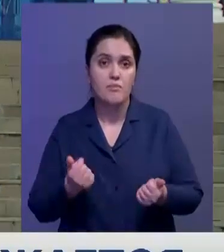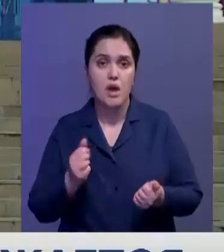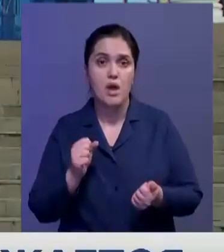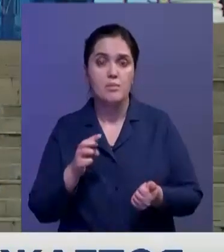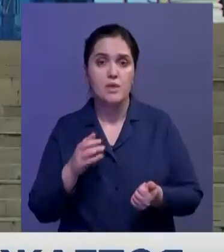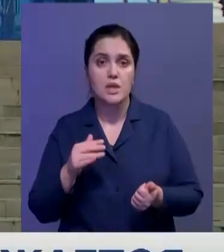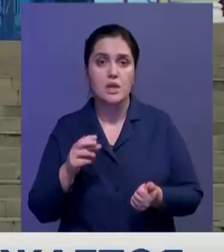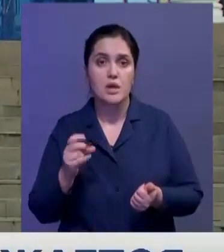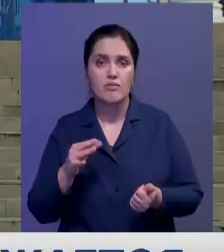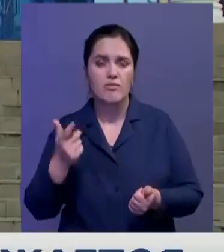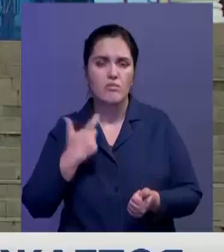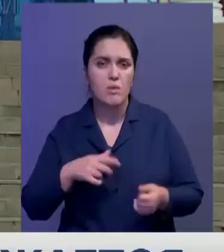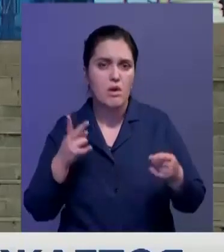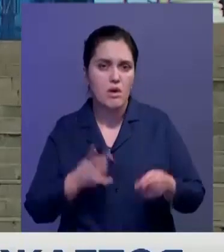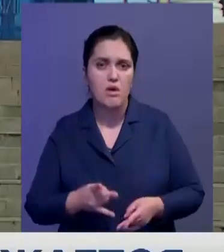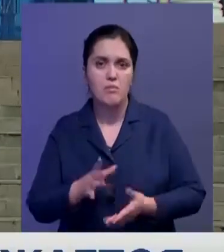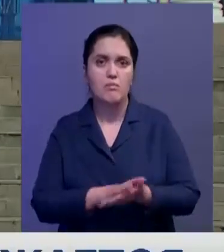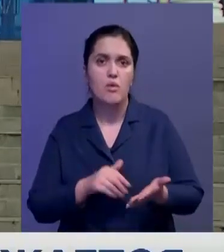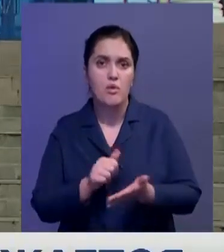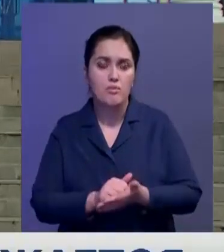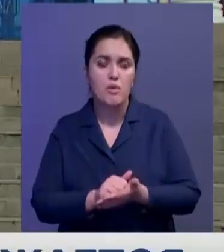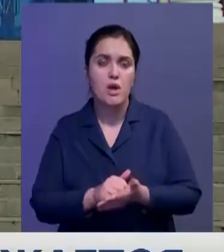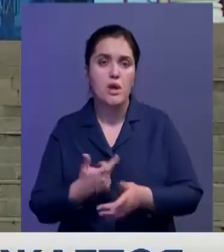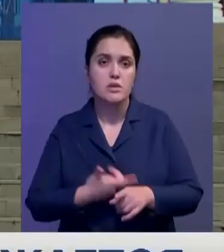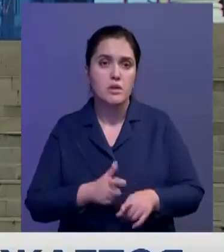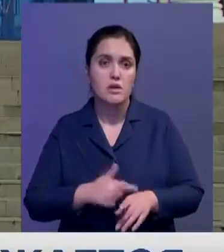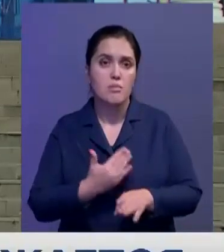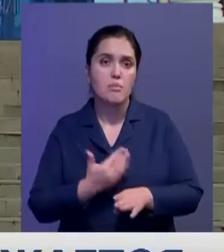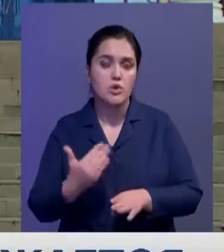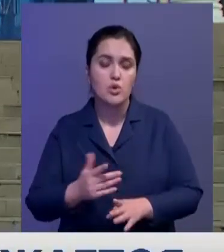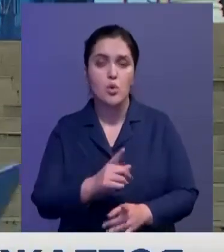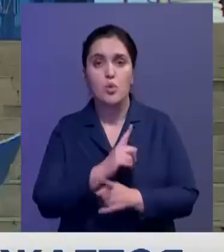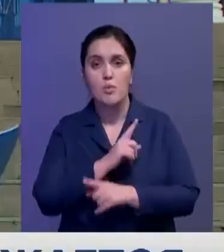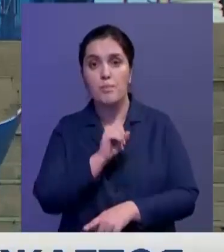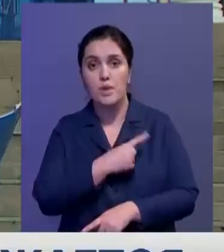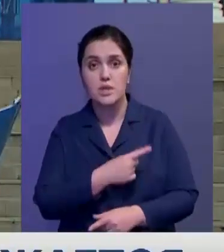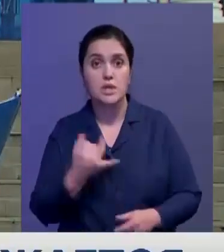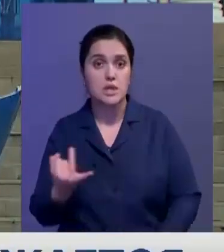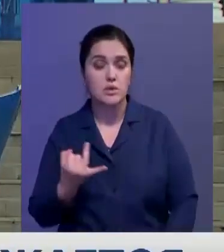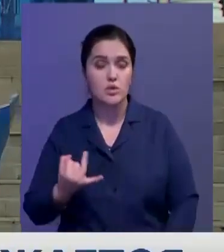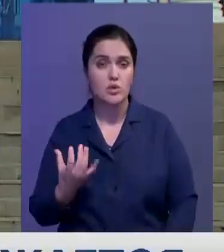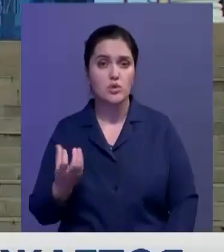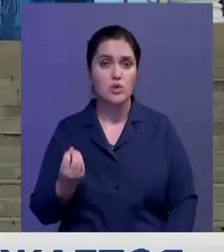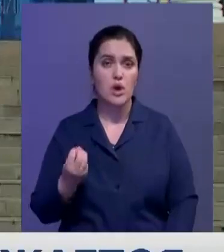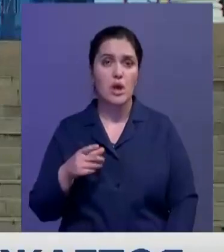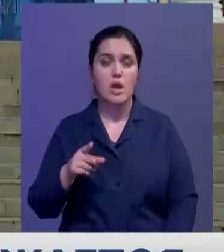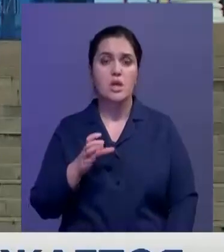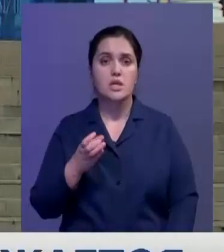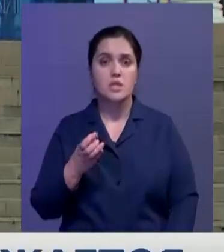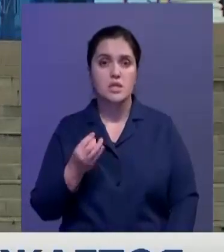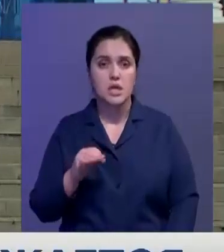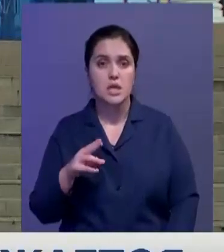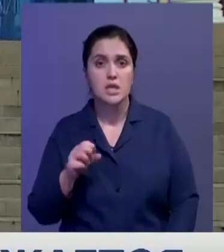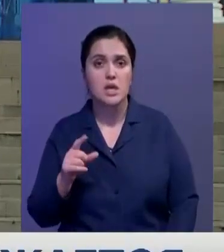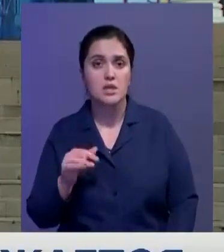Абдеканова, но он получил травмы, несовместимые с жизнью. И позже скончался в больнице. И вот интересный еще момент. Ербулан Сидазым, это третий